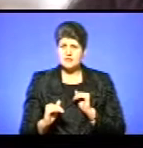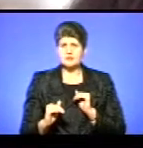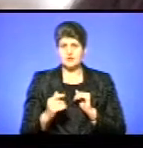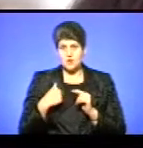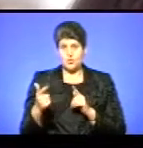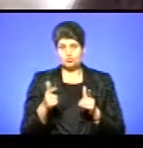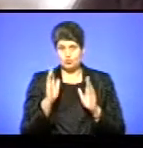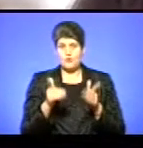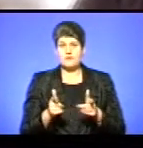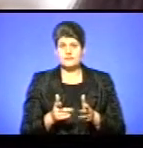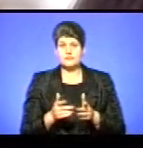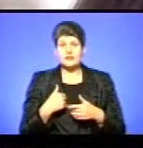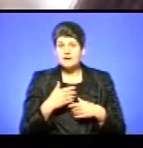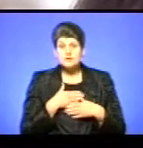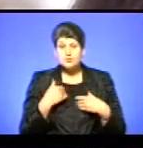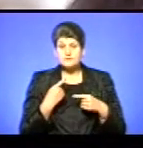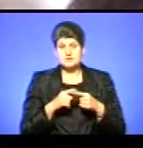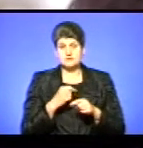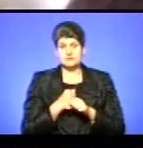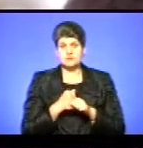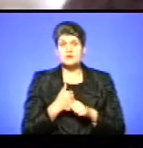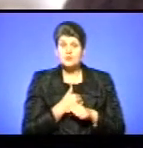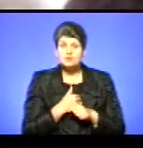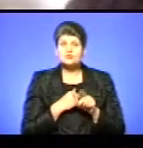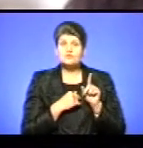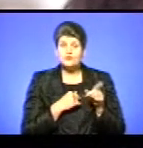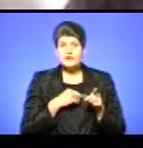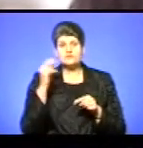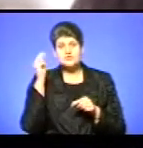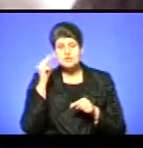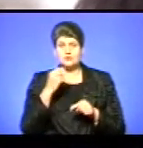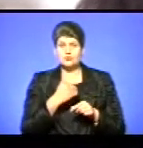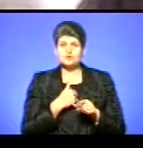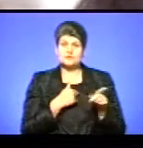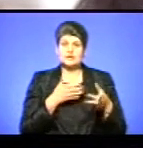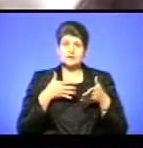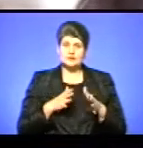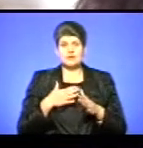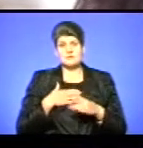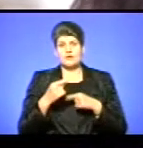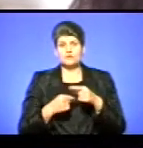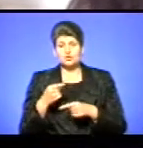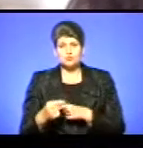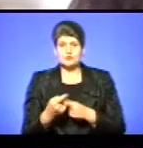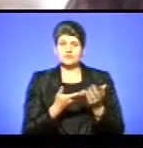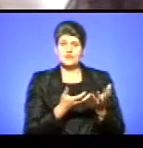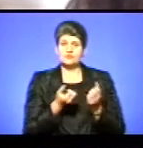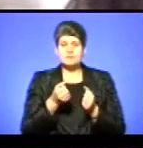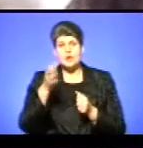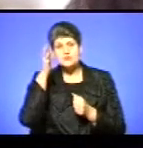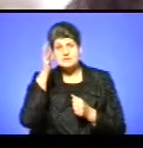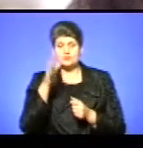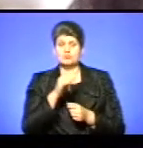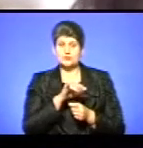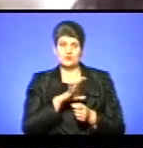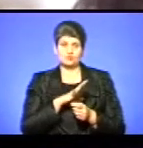я готова. А я не хочу, щоб вона цього робила. Я хочу, щоб вона вчилася, хочу, щоб вона народила мені внуків, щоб вона отримала освіту, щоб в неї